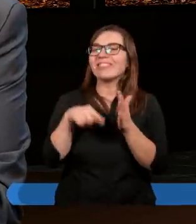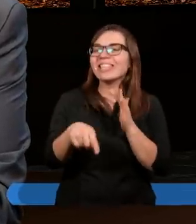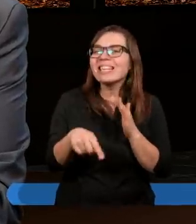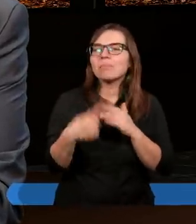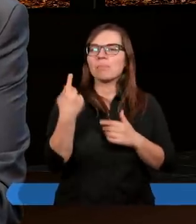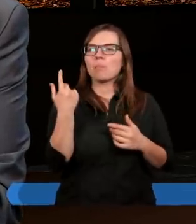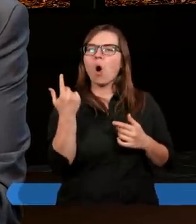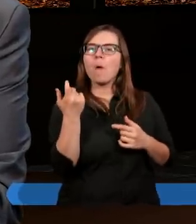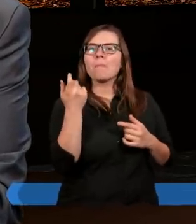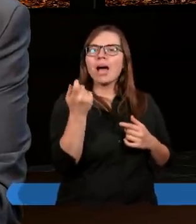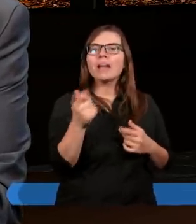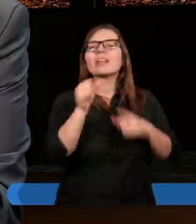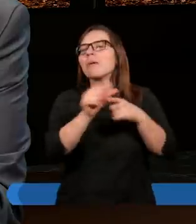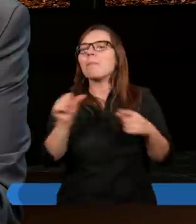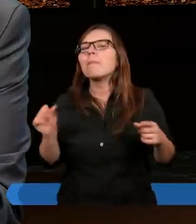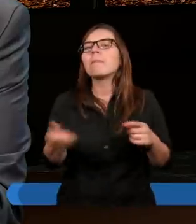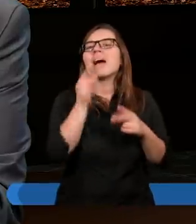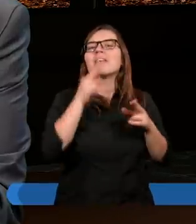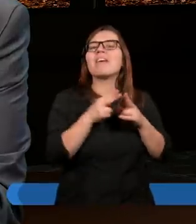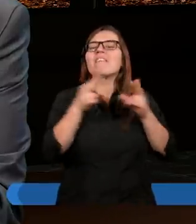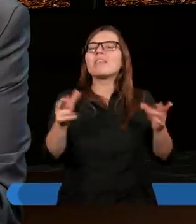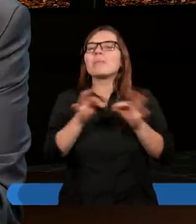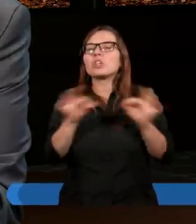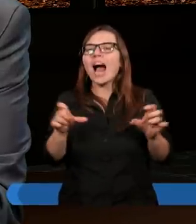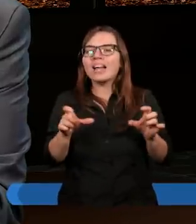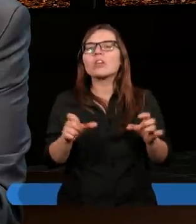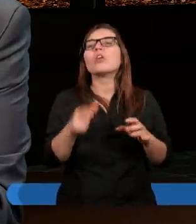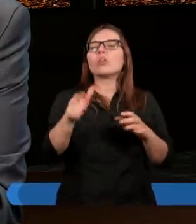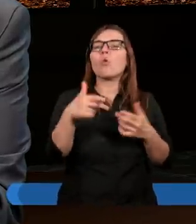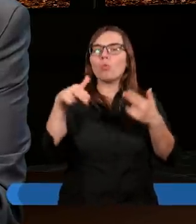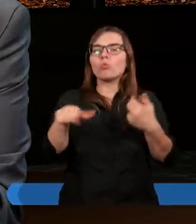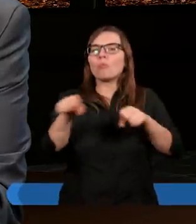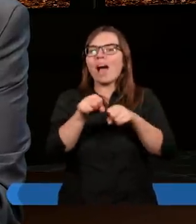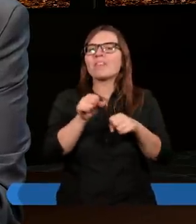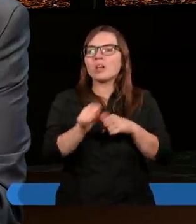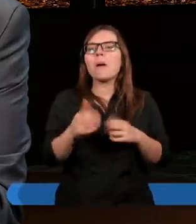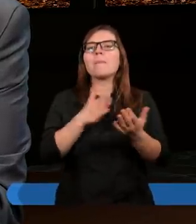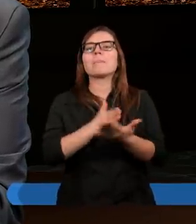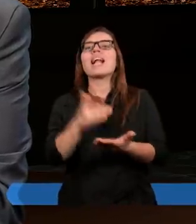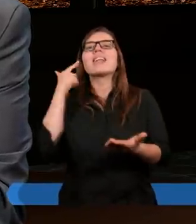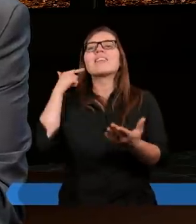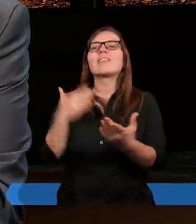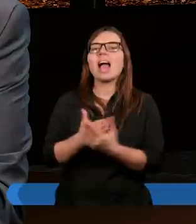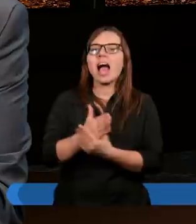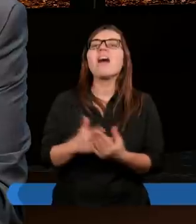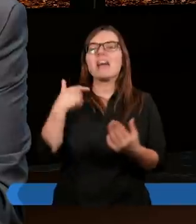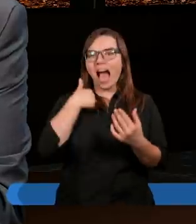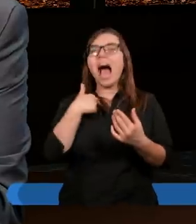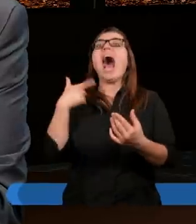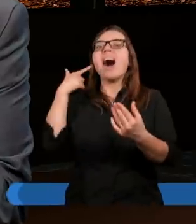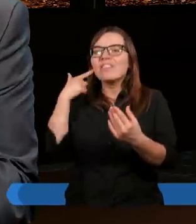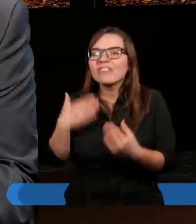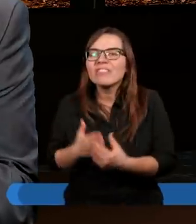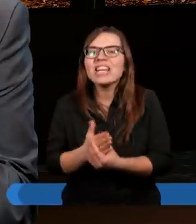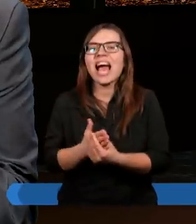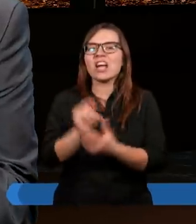jest pierwszy taki wymiar czasowy, w którym już jestem usprawiedliwiony. Przez wiarę. Wierzę w